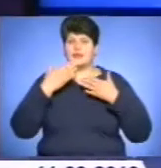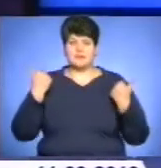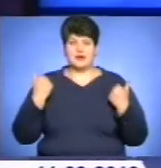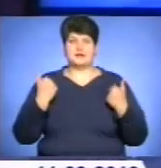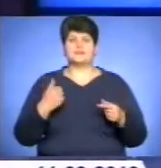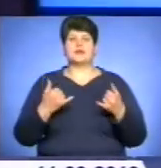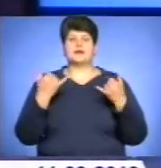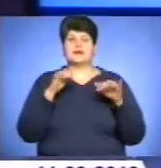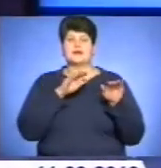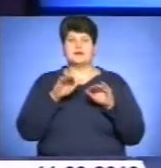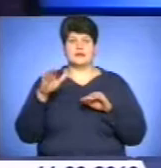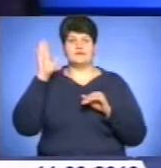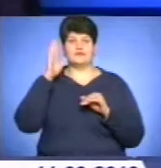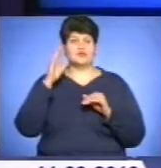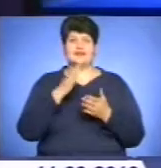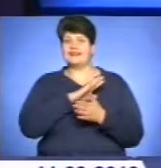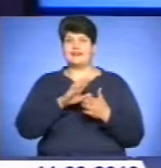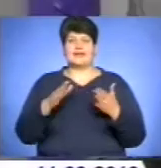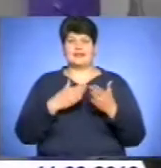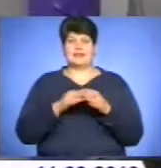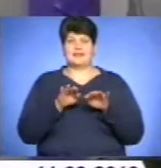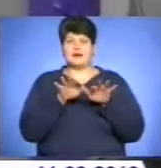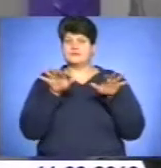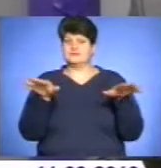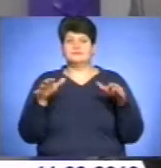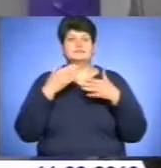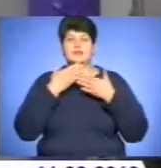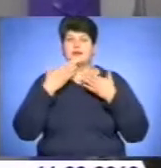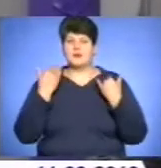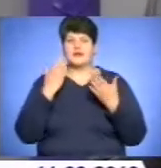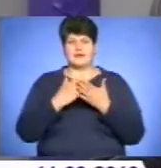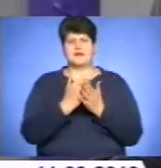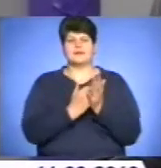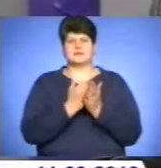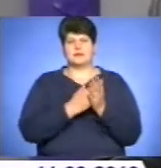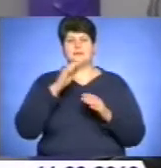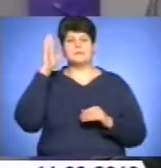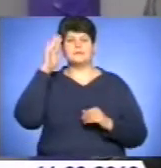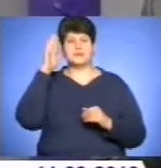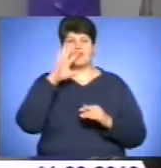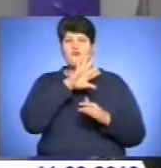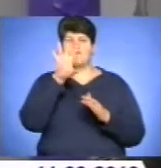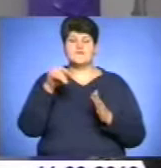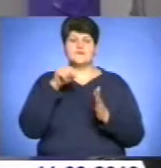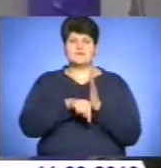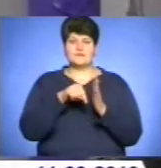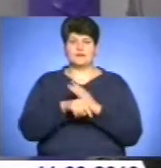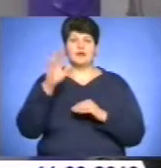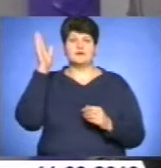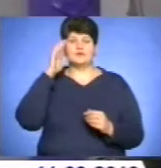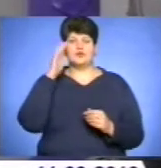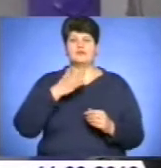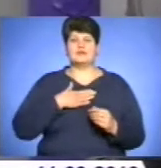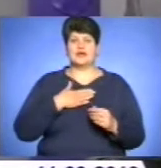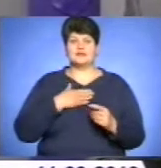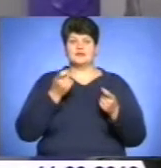рівень води не вийшов на заплаву, Ще є запас води. Всі внутрішні водойми у нас восени